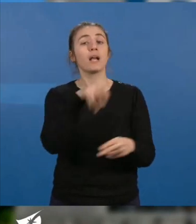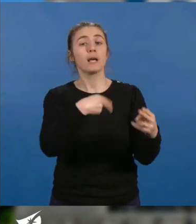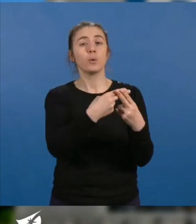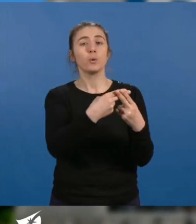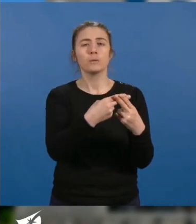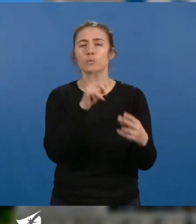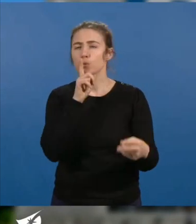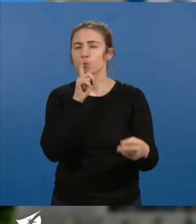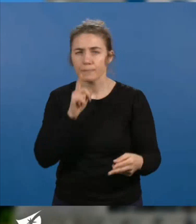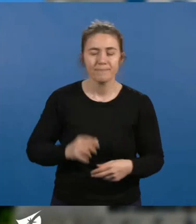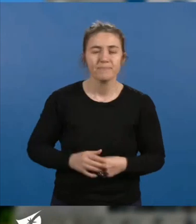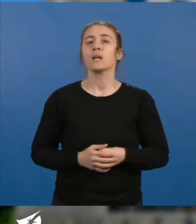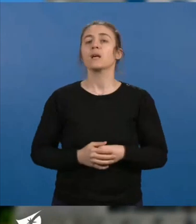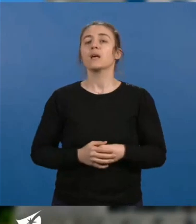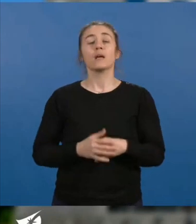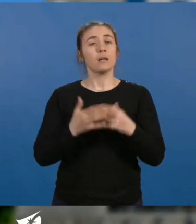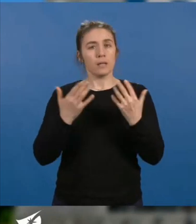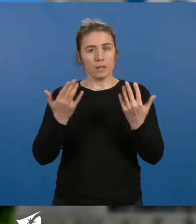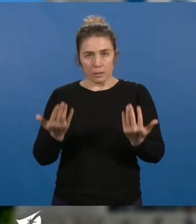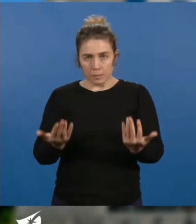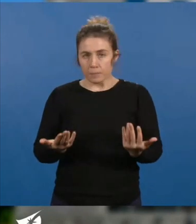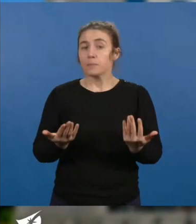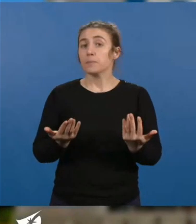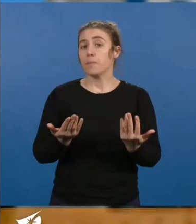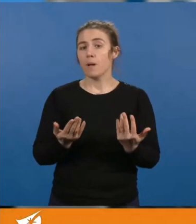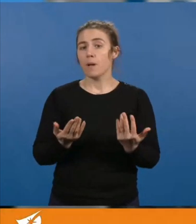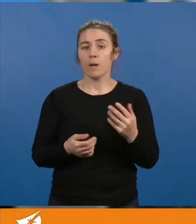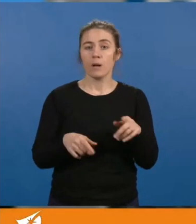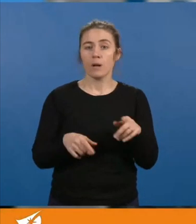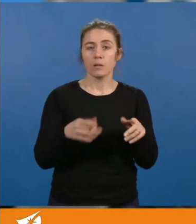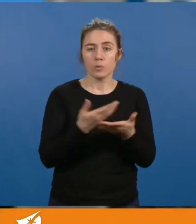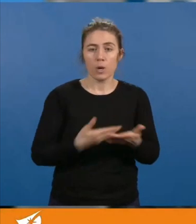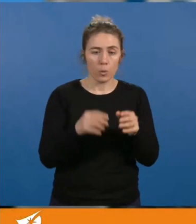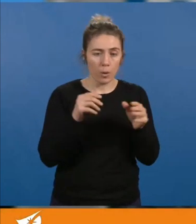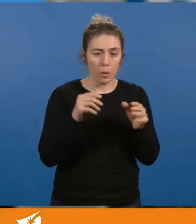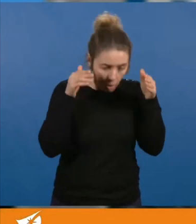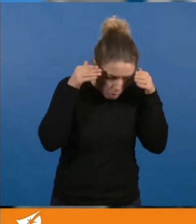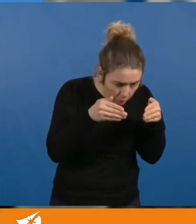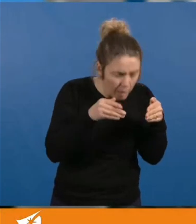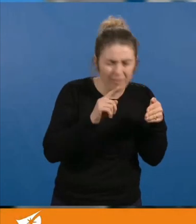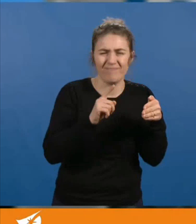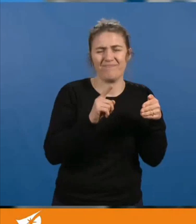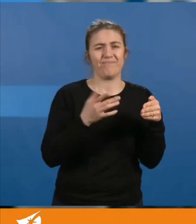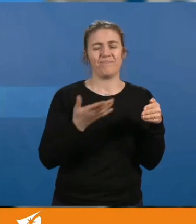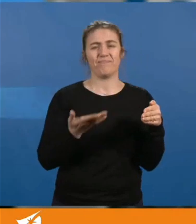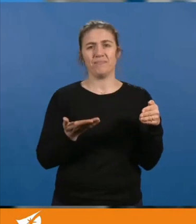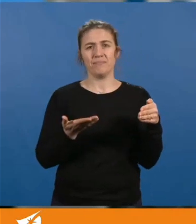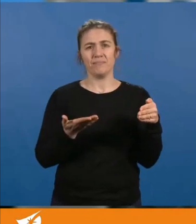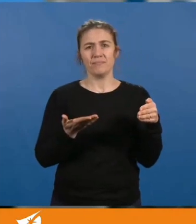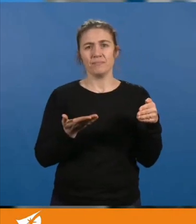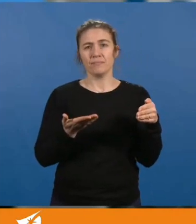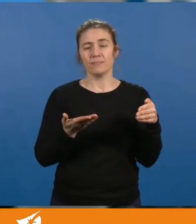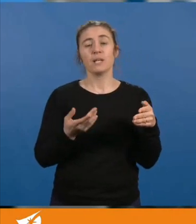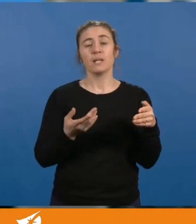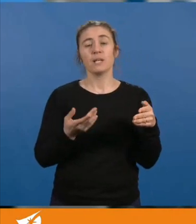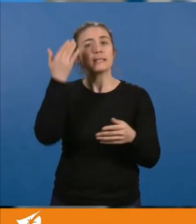parce qu'en fait, il regarde de la chose par le petit bout de la lorgnette. D'une part sur le fait que le